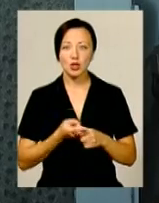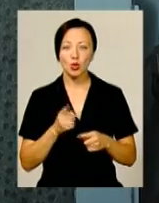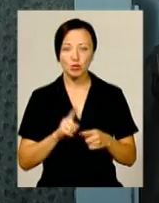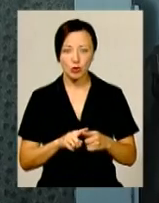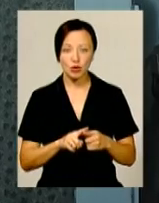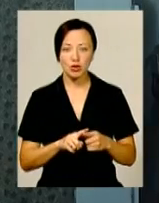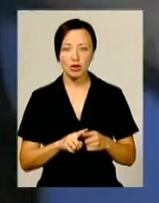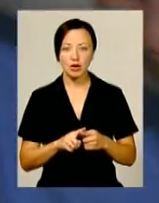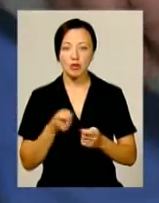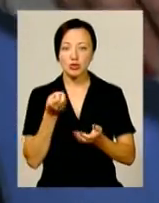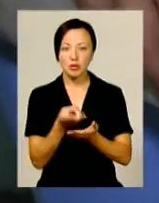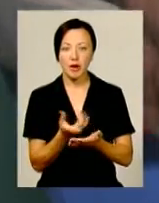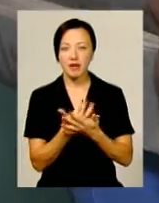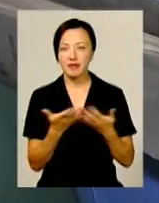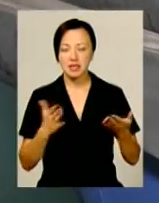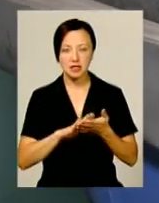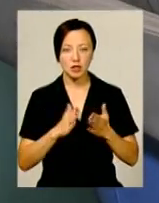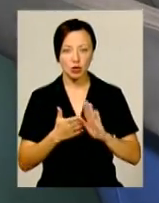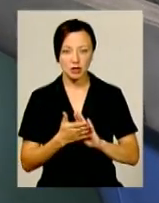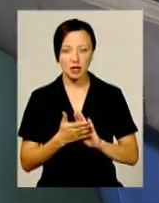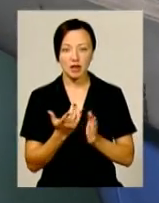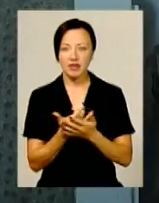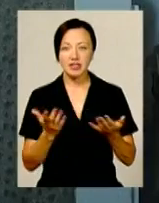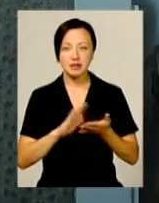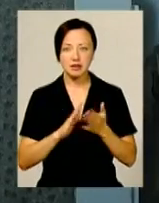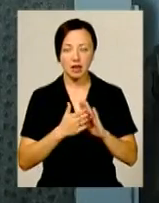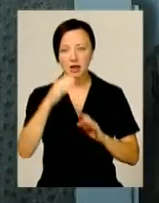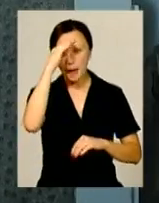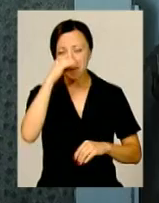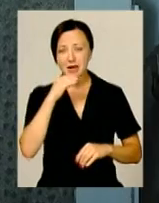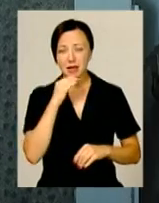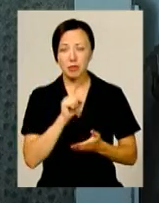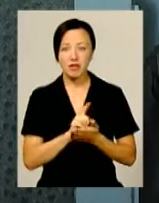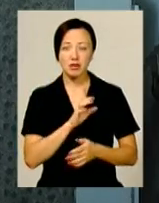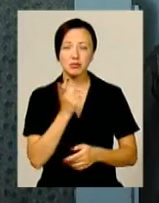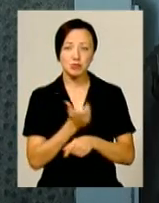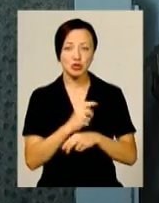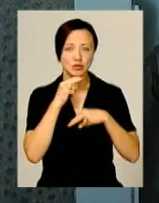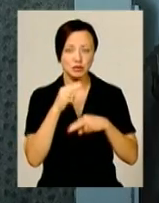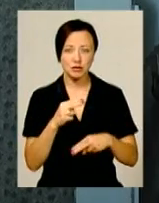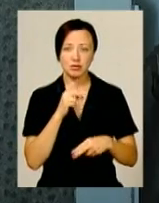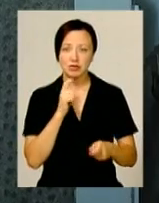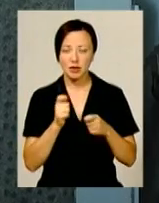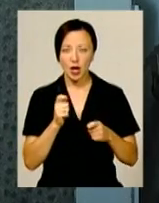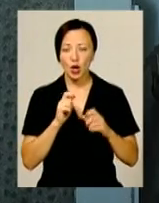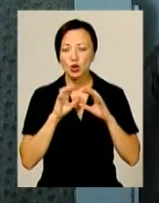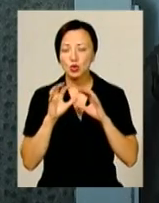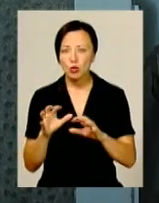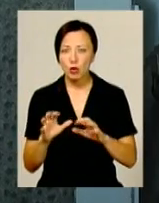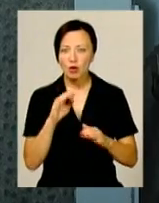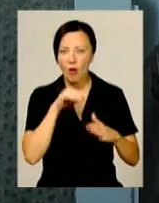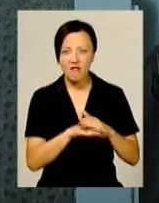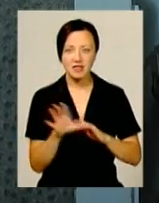поступають в різних ситуаціях, в різних станах. Батьки повинні бути більш обачніші, більш турботливіші і ховати